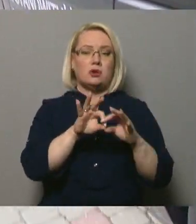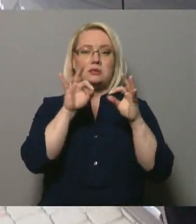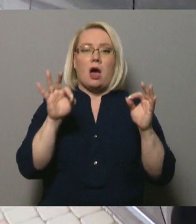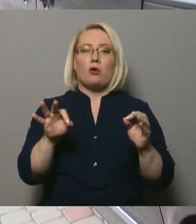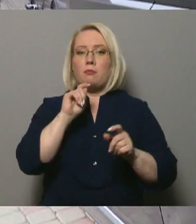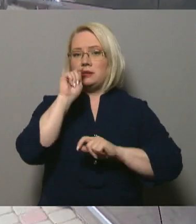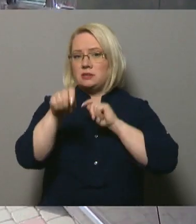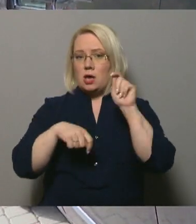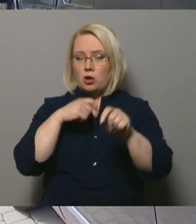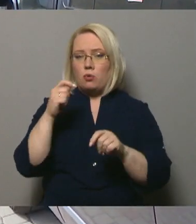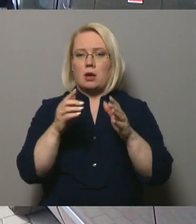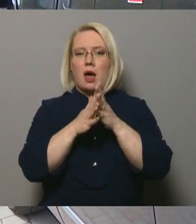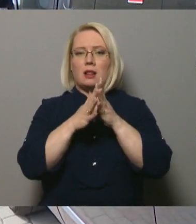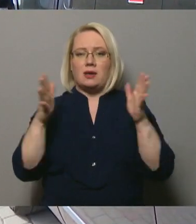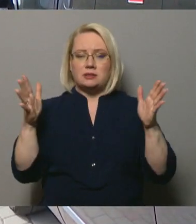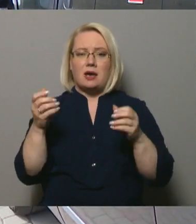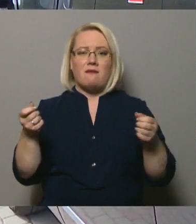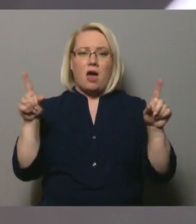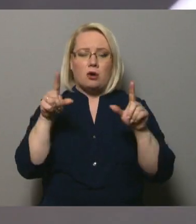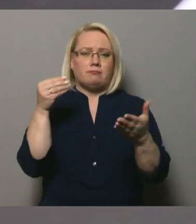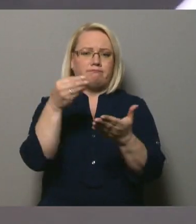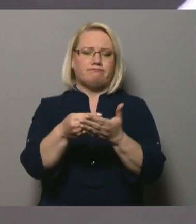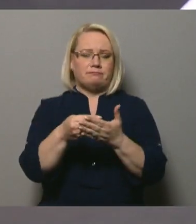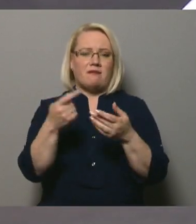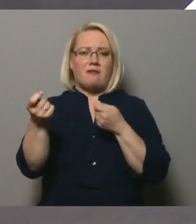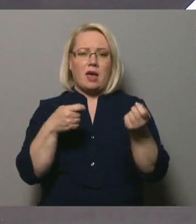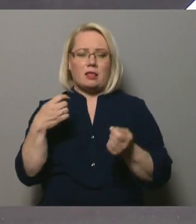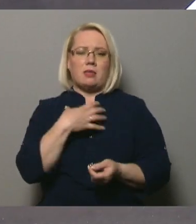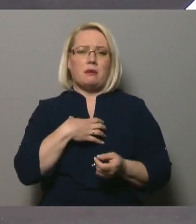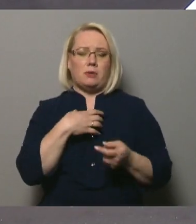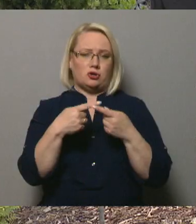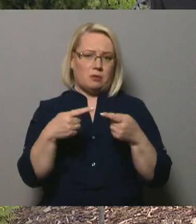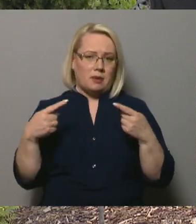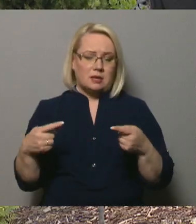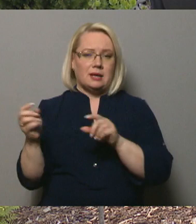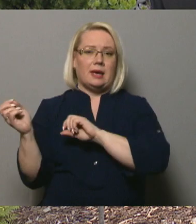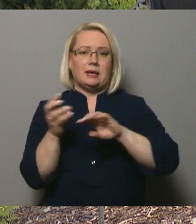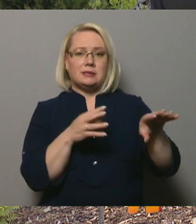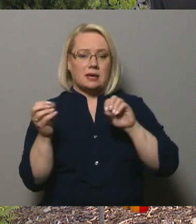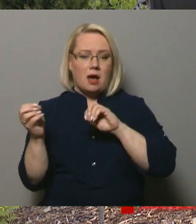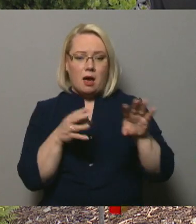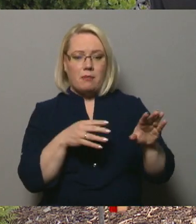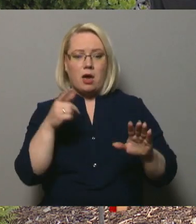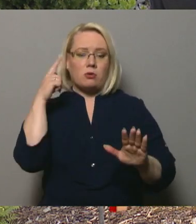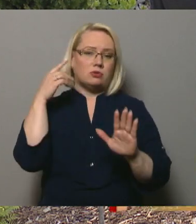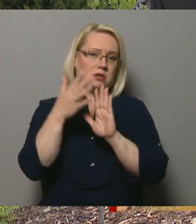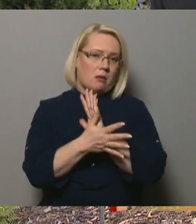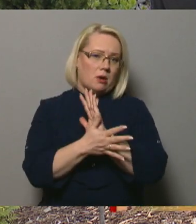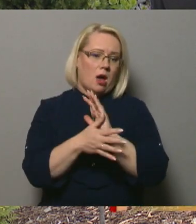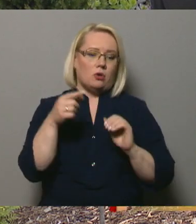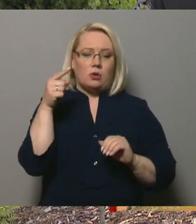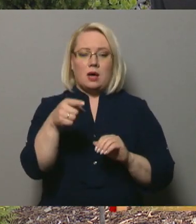ziedojas, kā jau lielais vairums, no pērkot veikalā nepieciešamās preces. Izkrāmēju to visu ārā un sapratu, ka tas ir